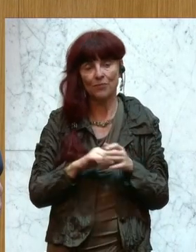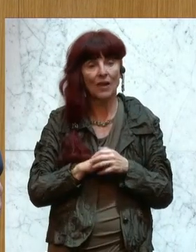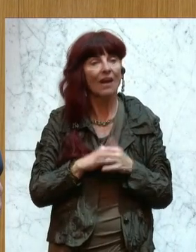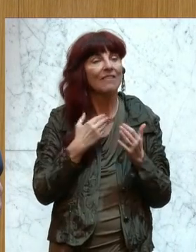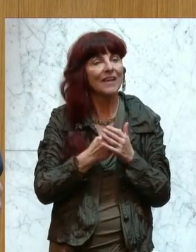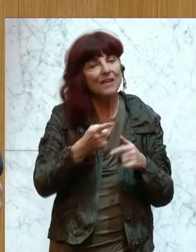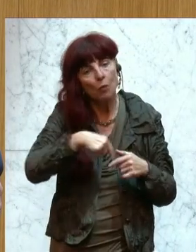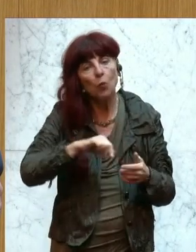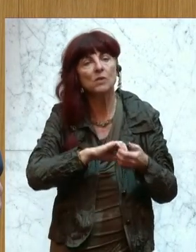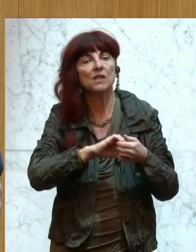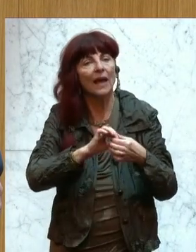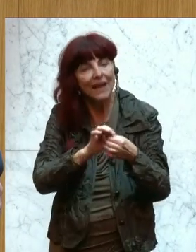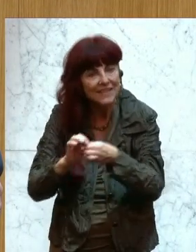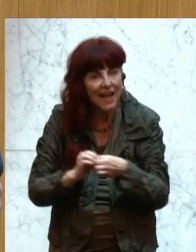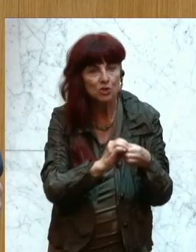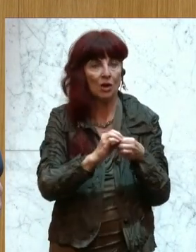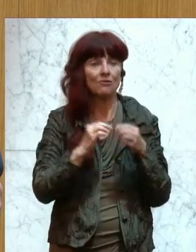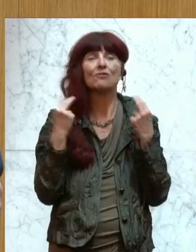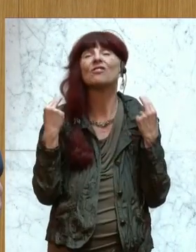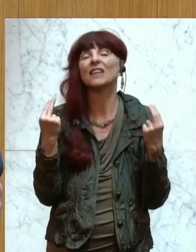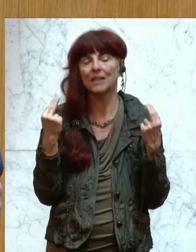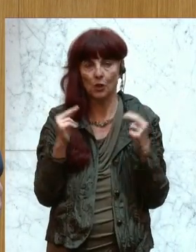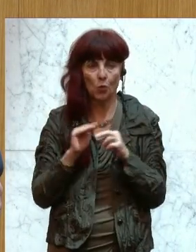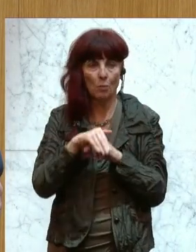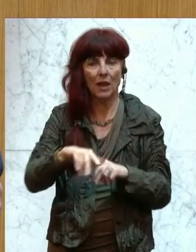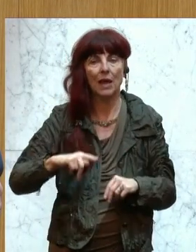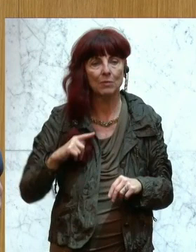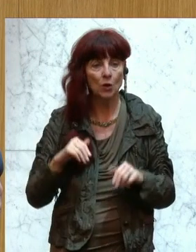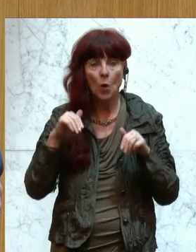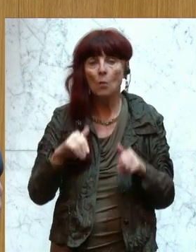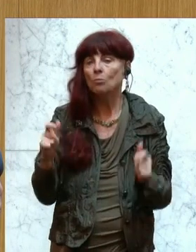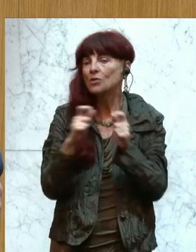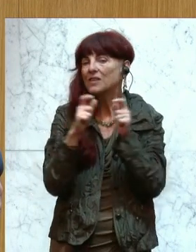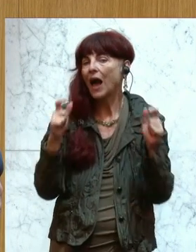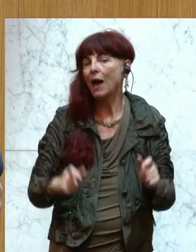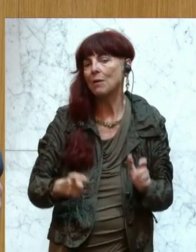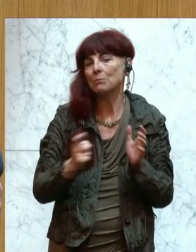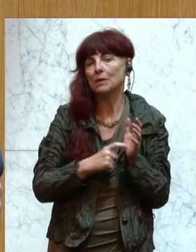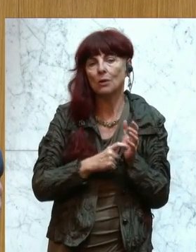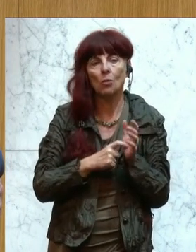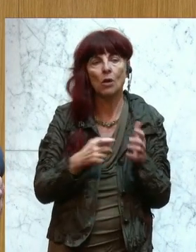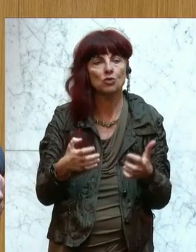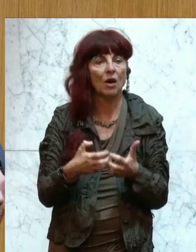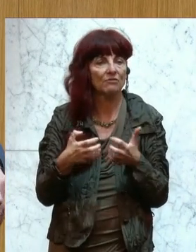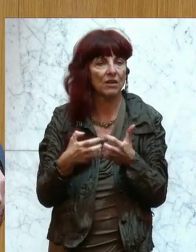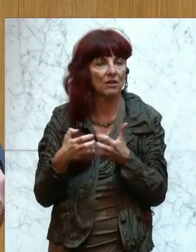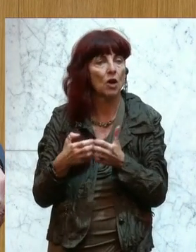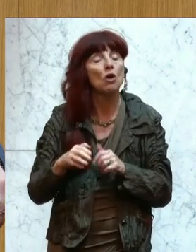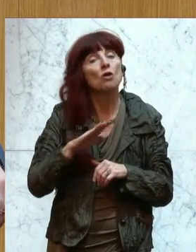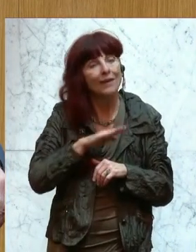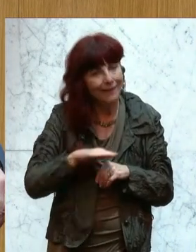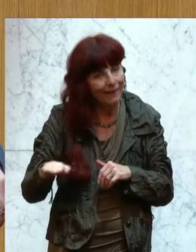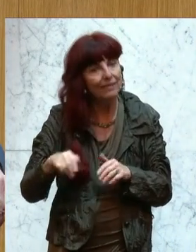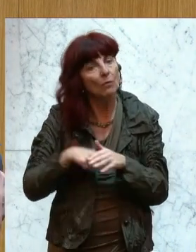für unsere Gesellschaft schlicht überlebenswichtig, dass wir Rahmenbedingungen und Voraussetzungen schaffen, die Kinderreichtum in